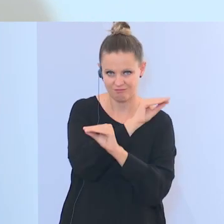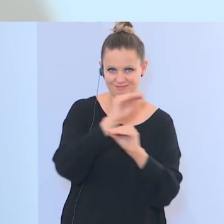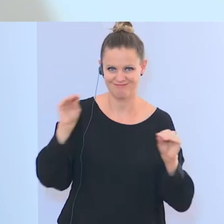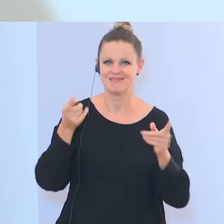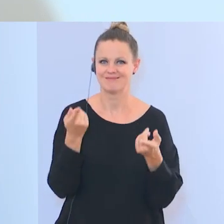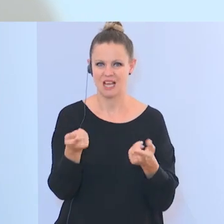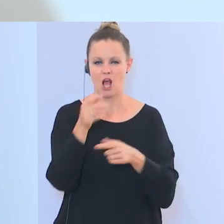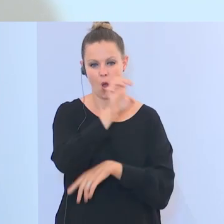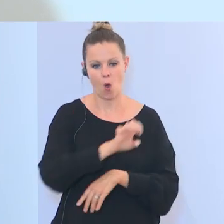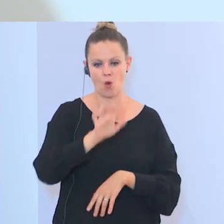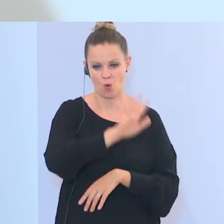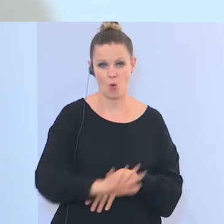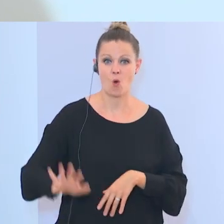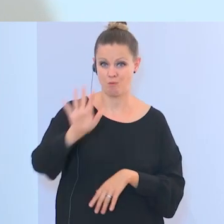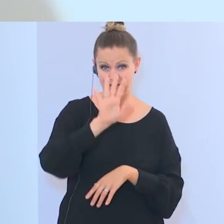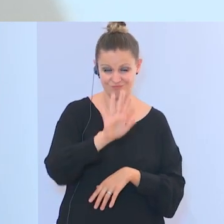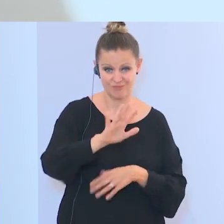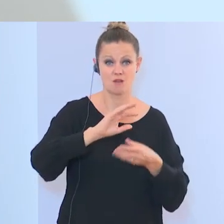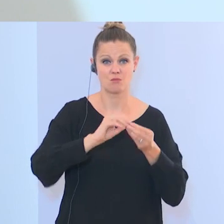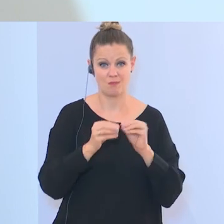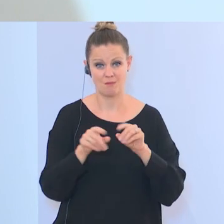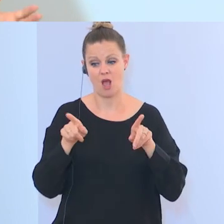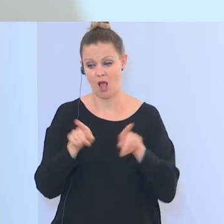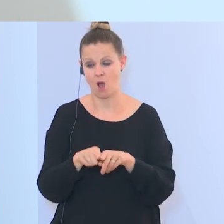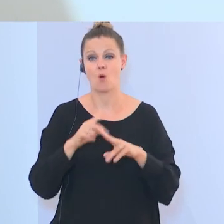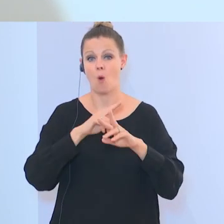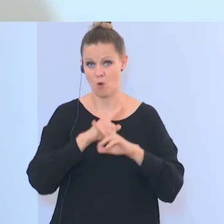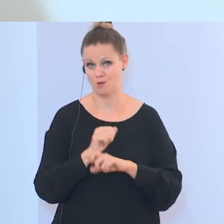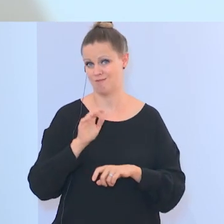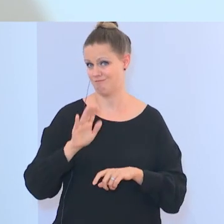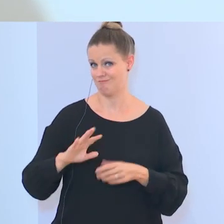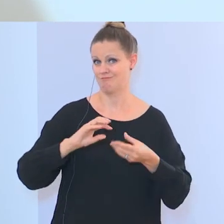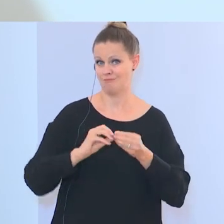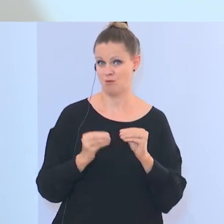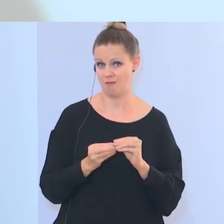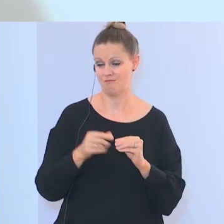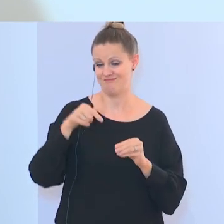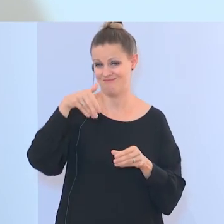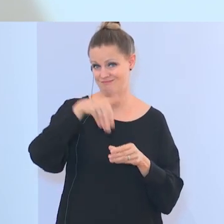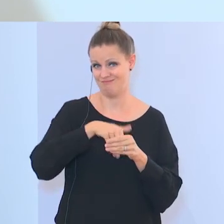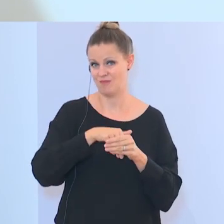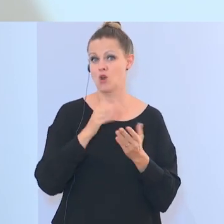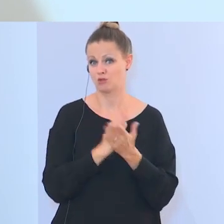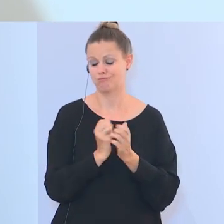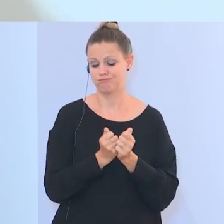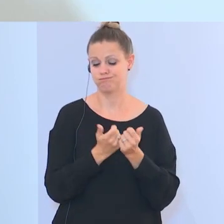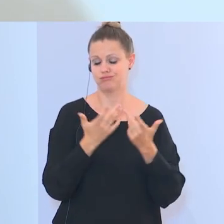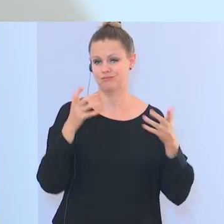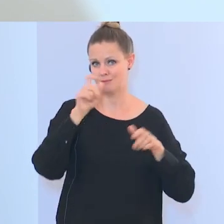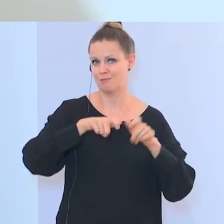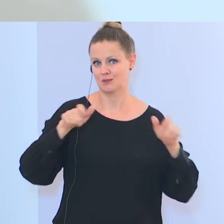europäisches Problem. In Österreich gibt es eine Vielzahl von Akteuren.